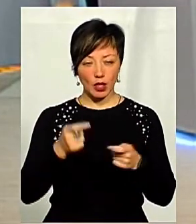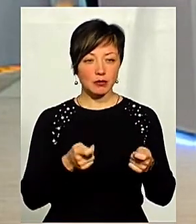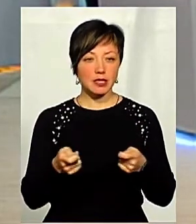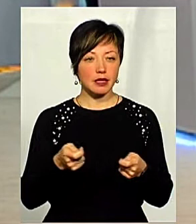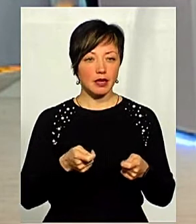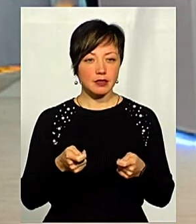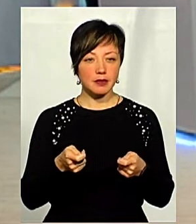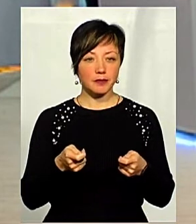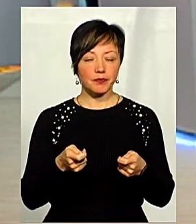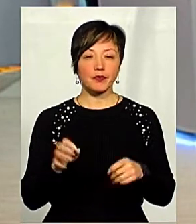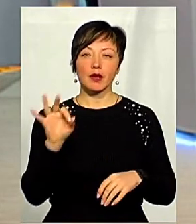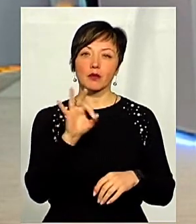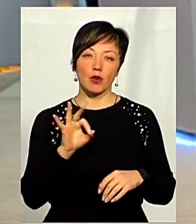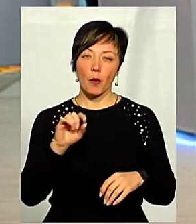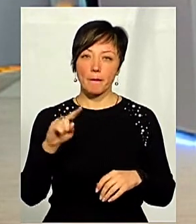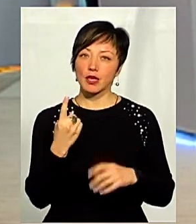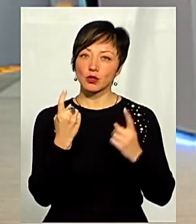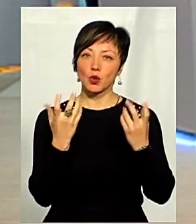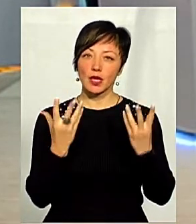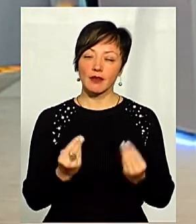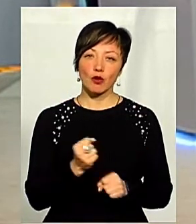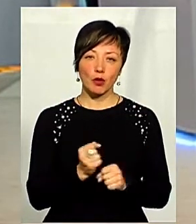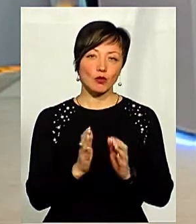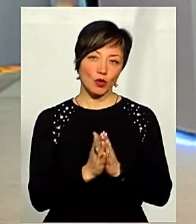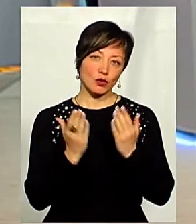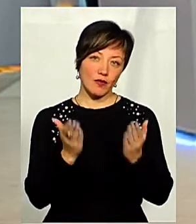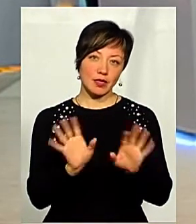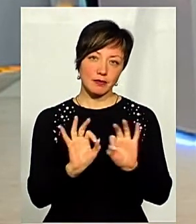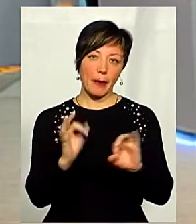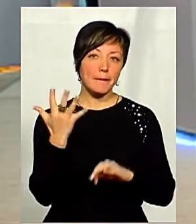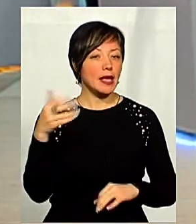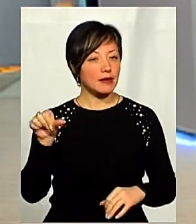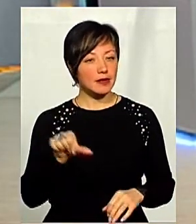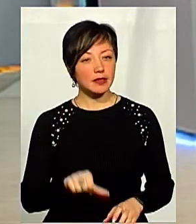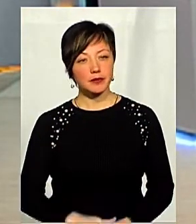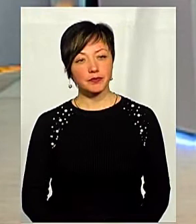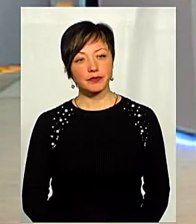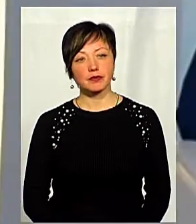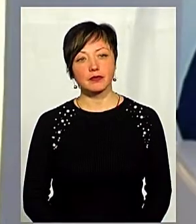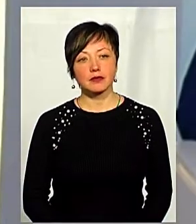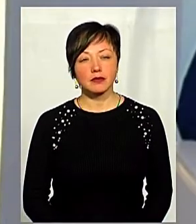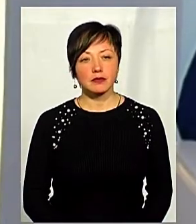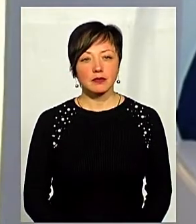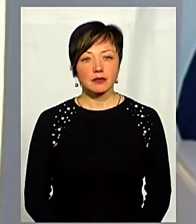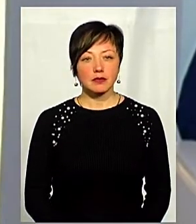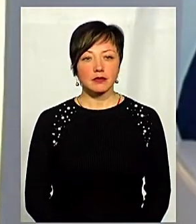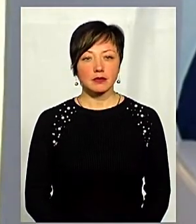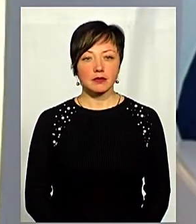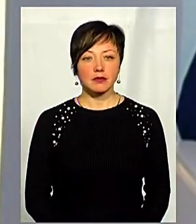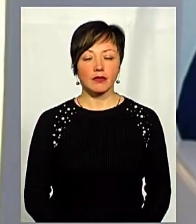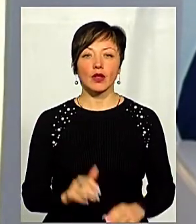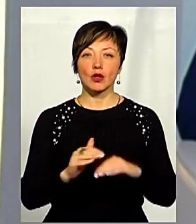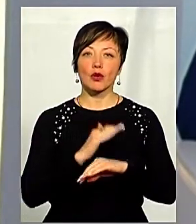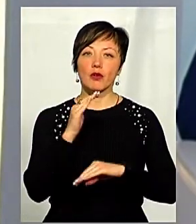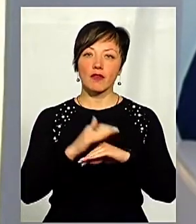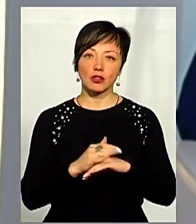адміністрації про перших 100 днів роботи. Прошу, пане Дмитре, 5 хвилин починаються. Доброго вечора,